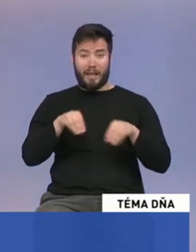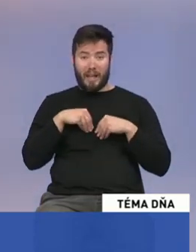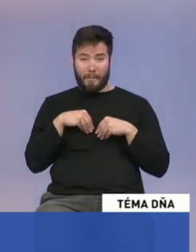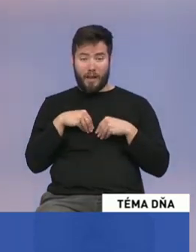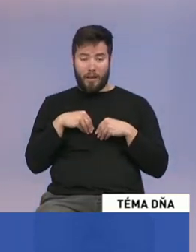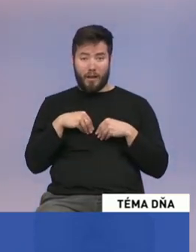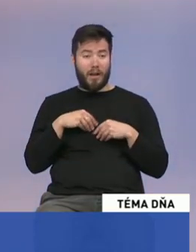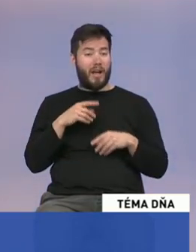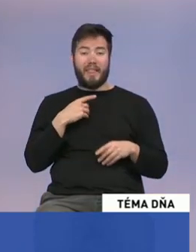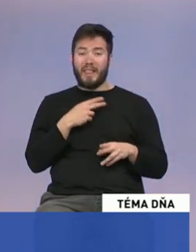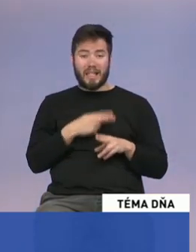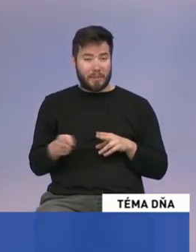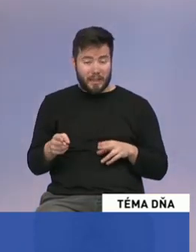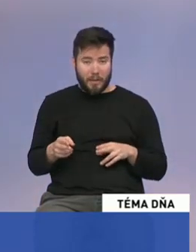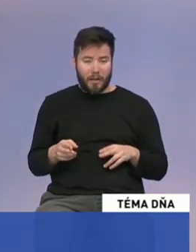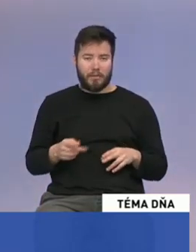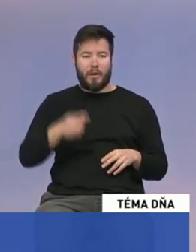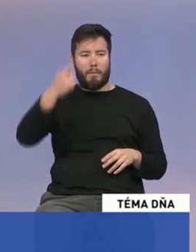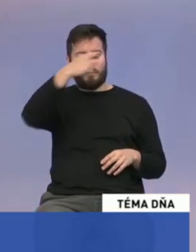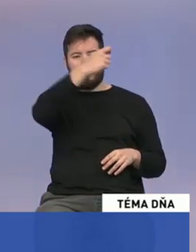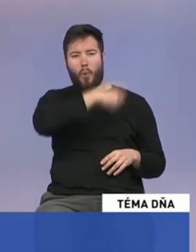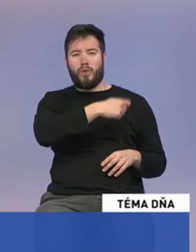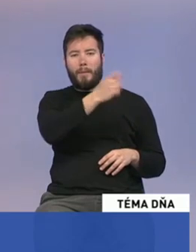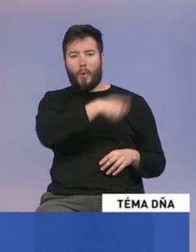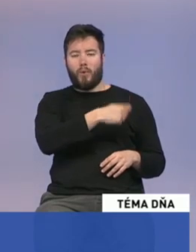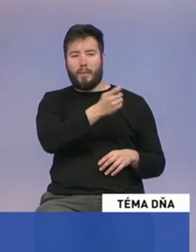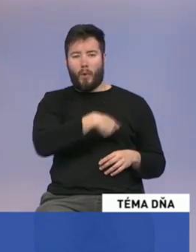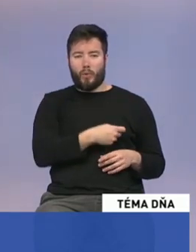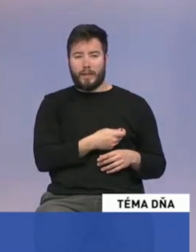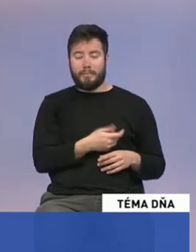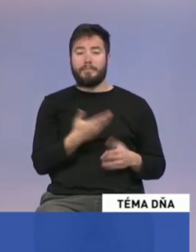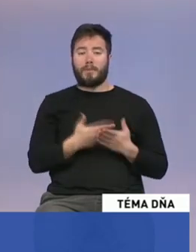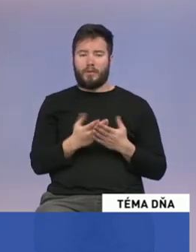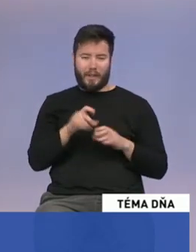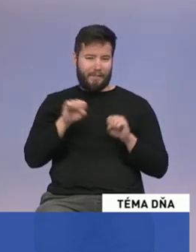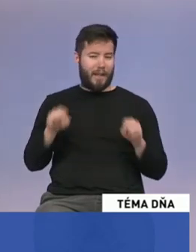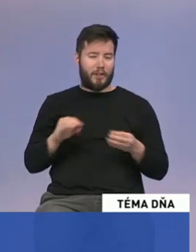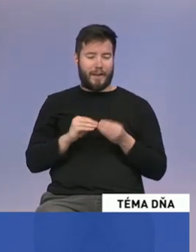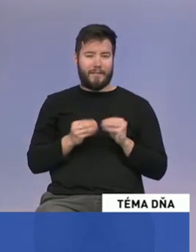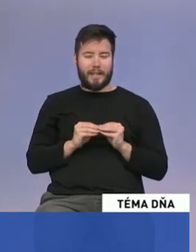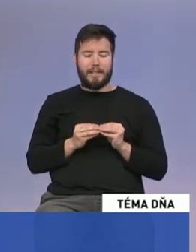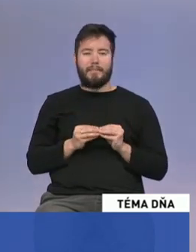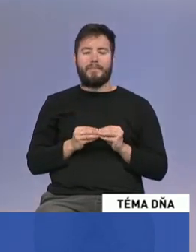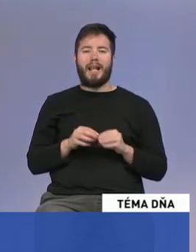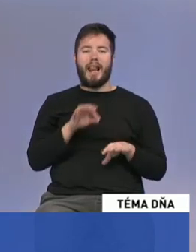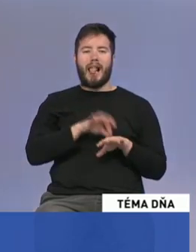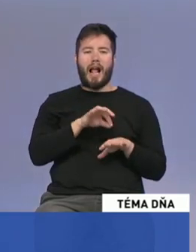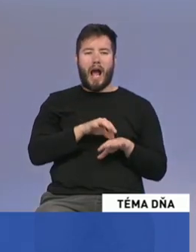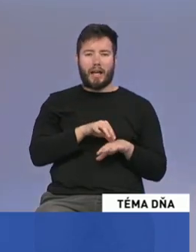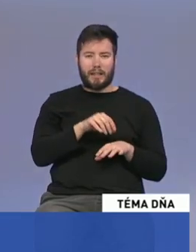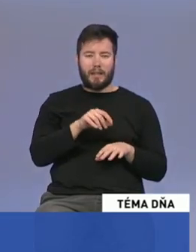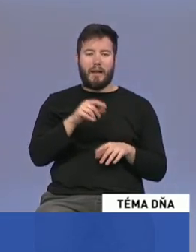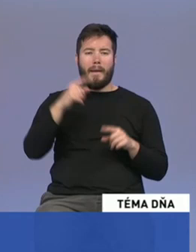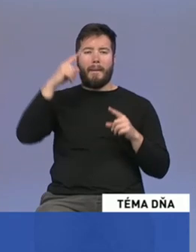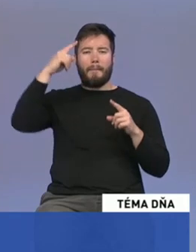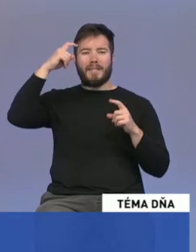sme pokutovaní a teda sankciovaní, pokiaľ by sme tieto veci neplnili. Je to vážná vec, vyjadrujú sa k tomu lekári, psychológovia